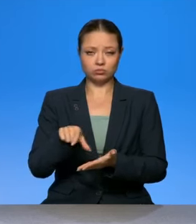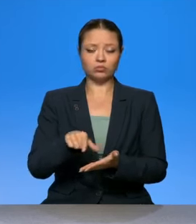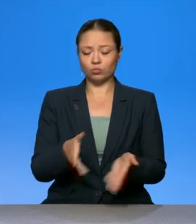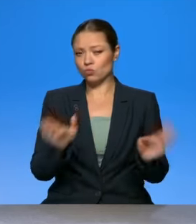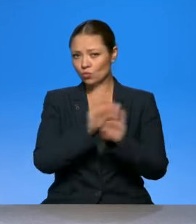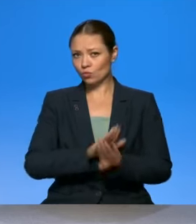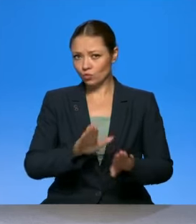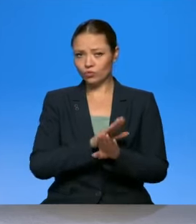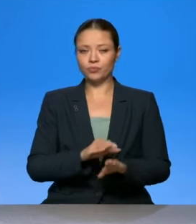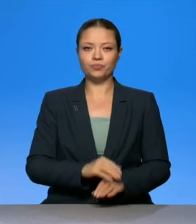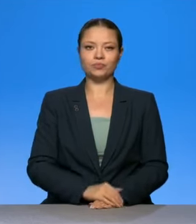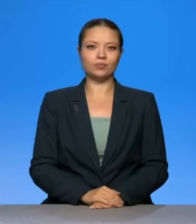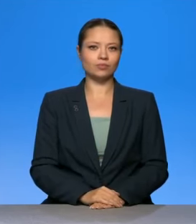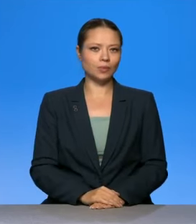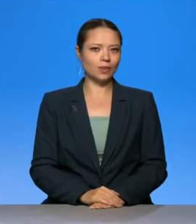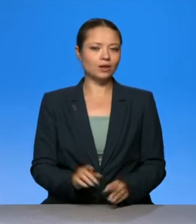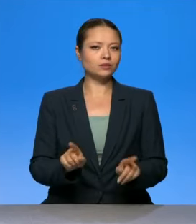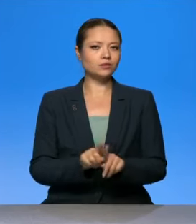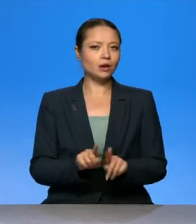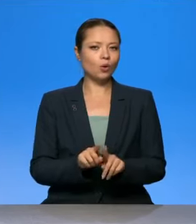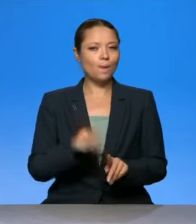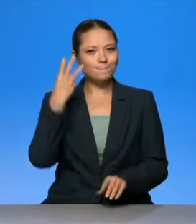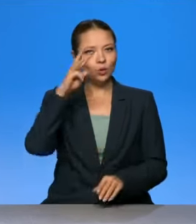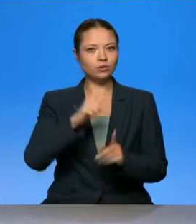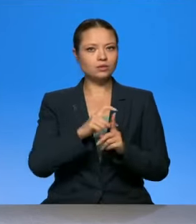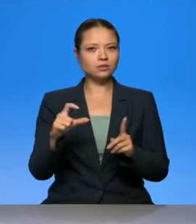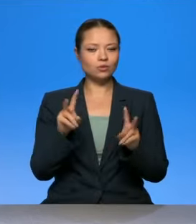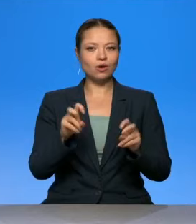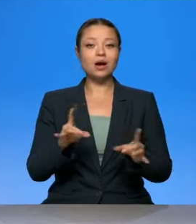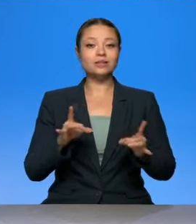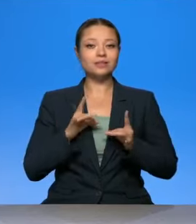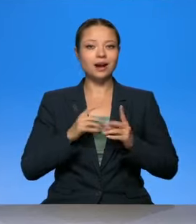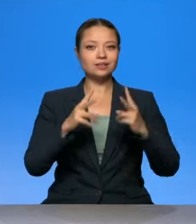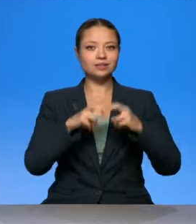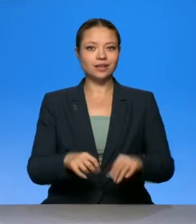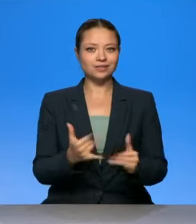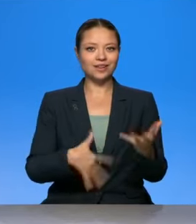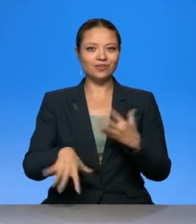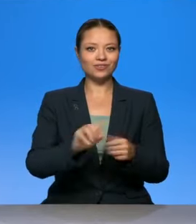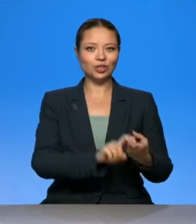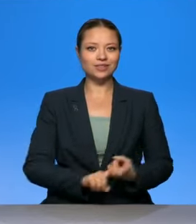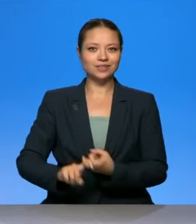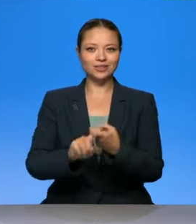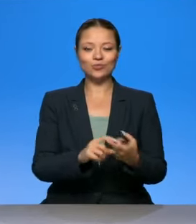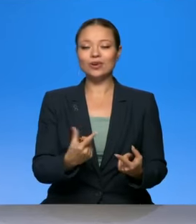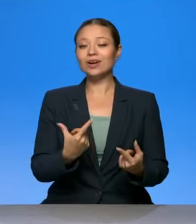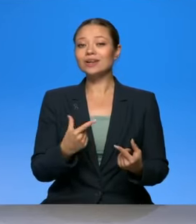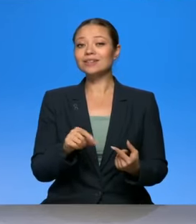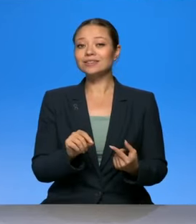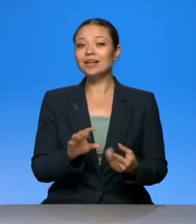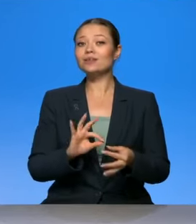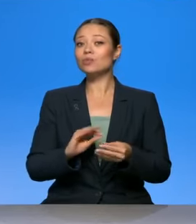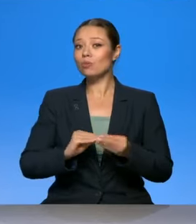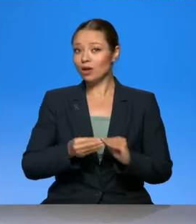прочее, прочее. Вот такой, да, это, модное слово, стресс-тест всем системам. Где, чего, тонко, там и порвалось.